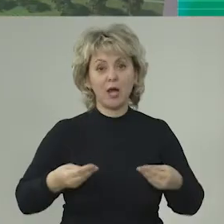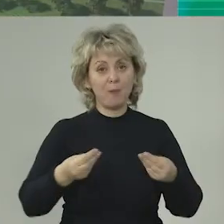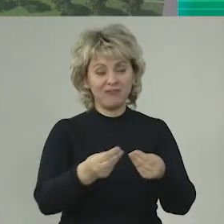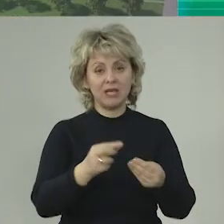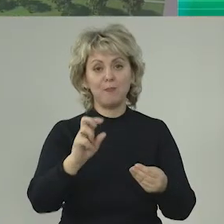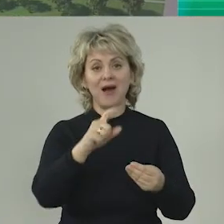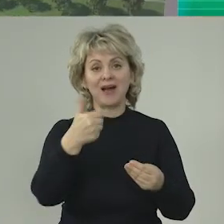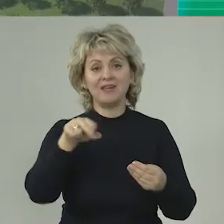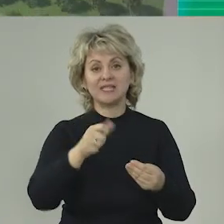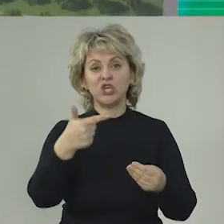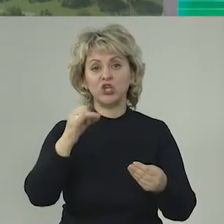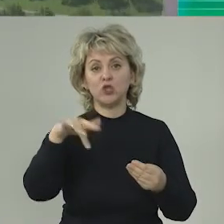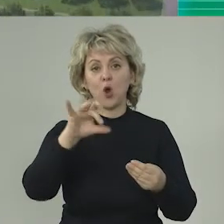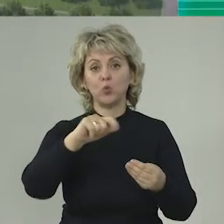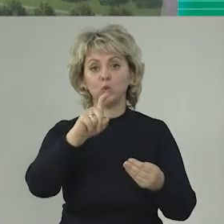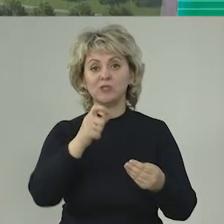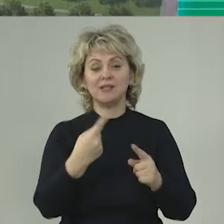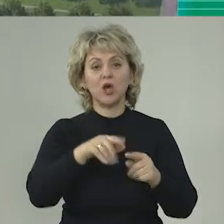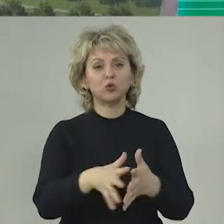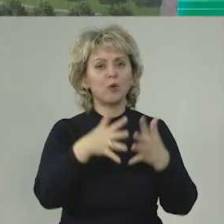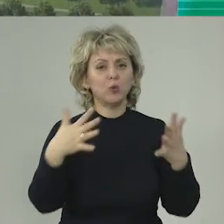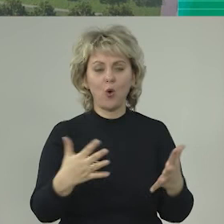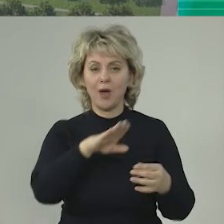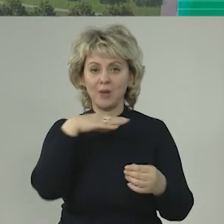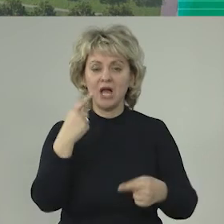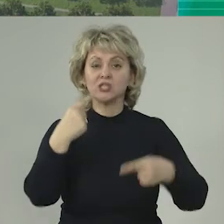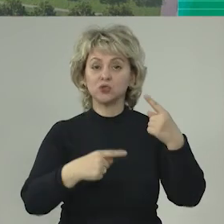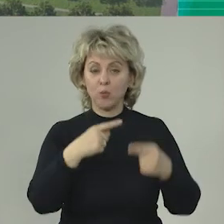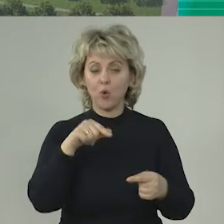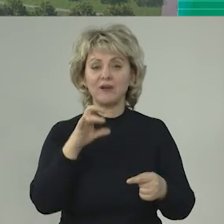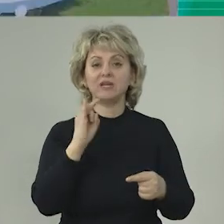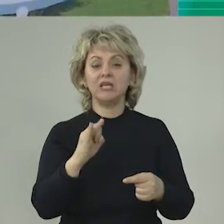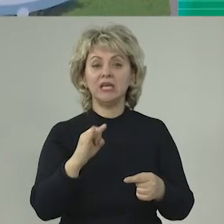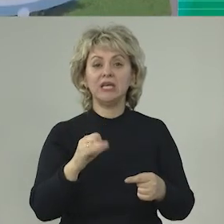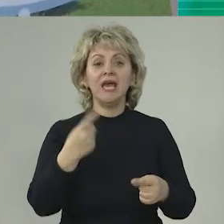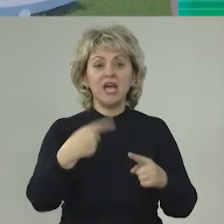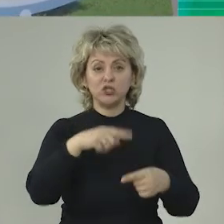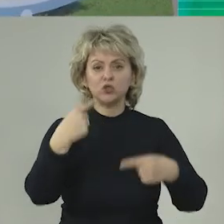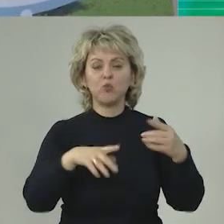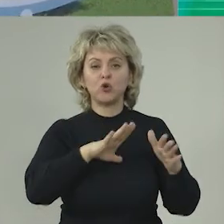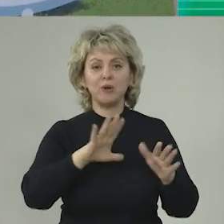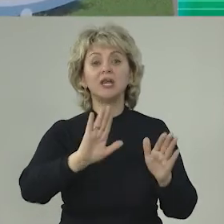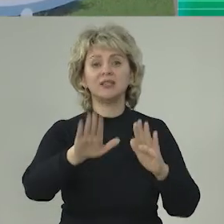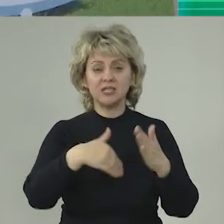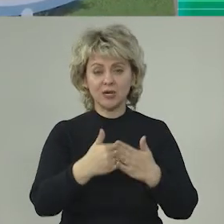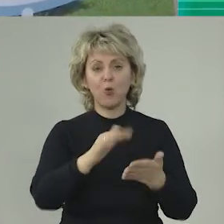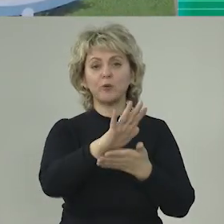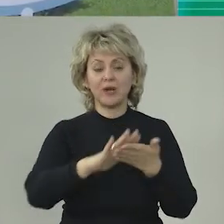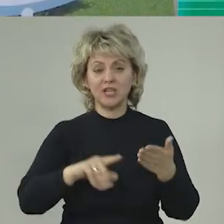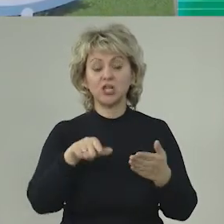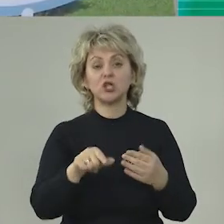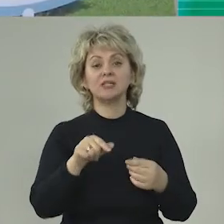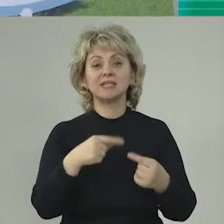Багаевский гидроузел из тех, кто вызвал действительно большое количество споров. И эти споры проходили, да и сейчас они